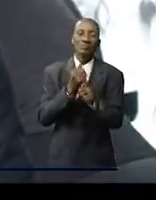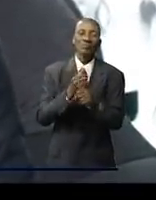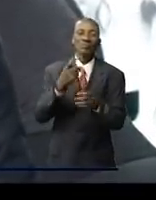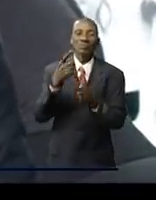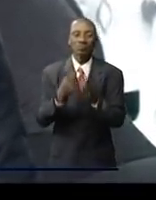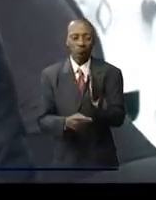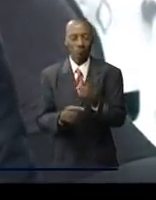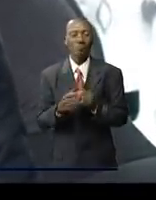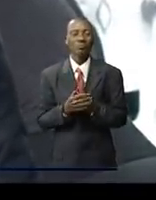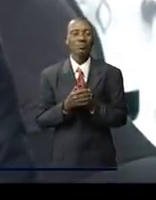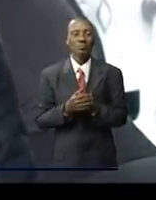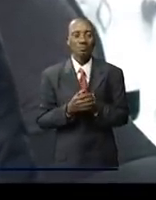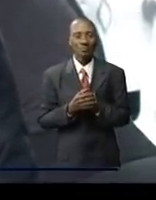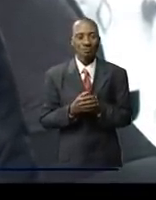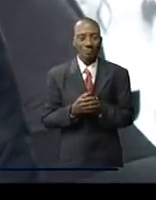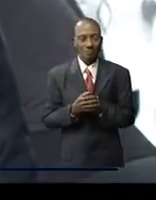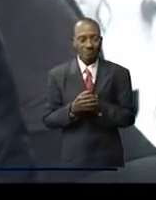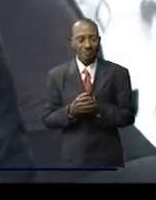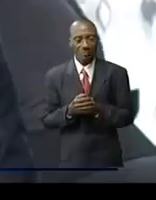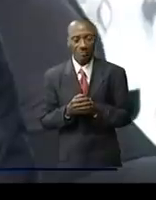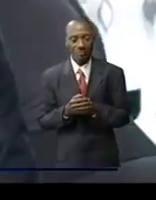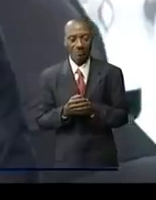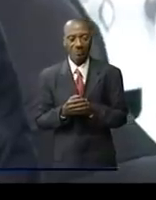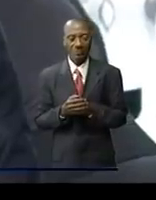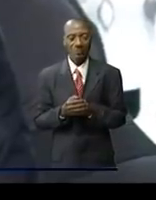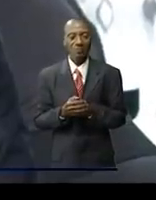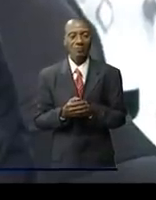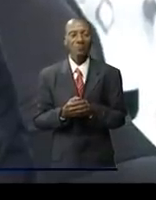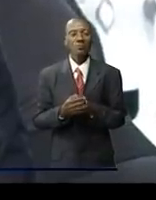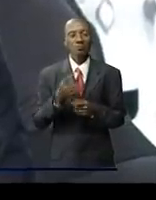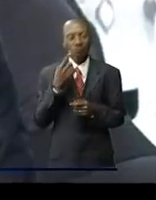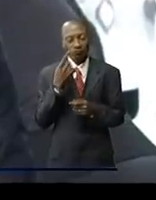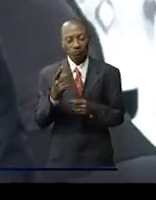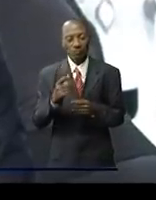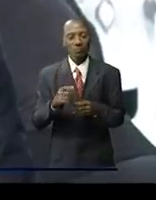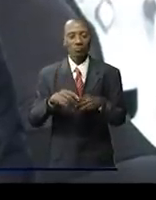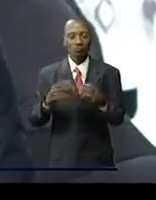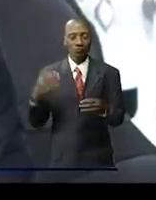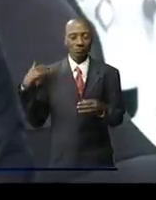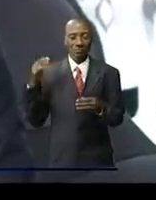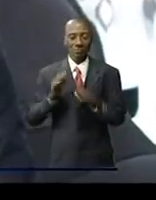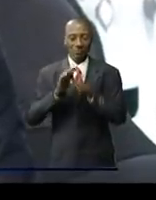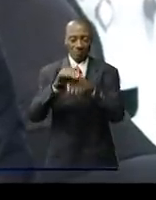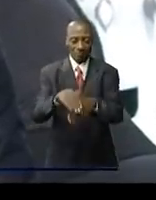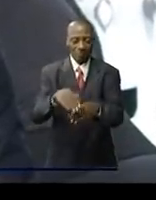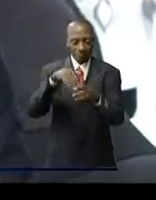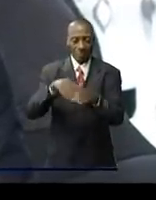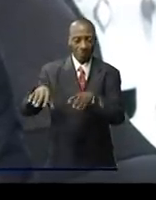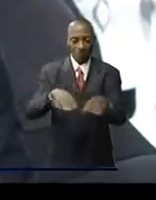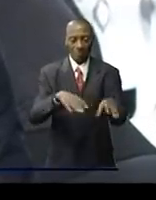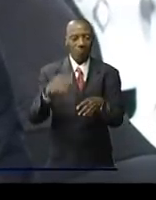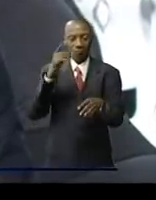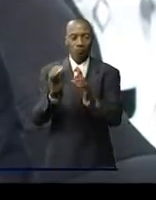vais reprendre ce qui est beaucoup plus important C'est notamment d'assurer la participation de l'État aux activités de l'organisation